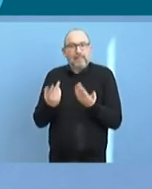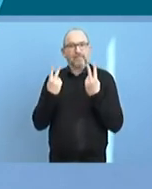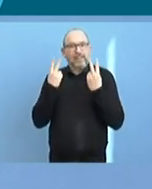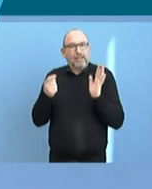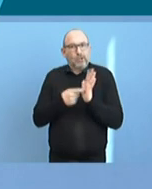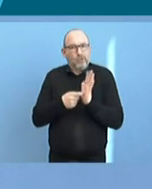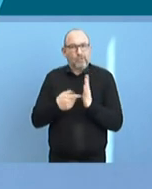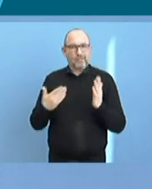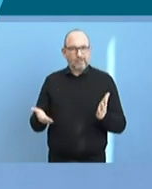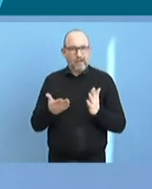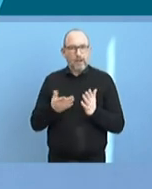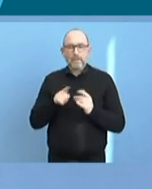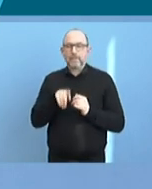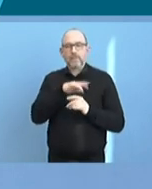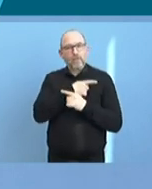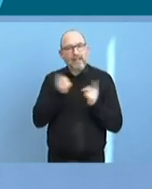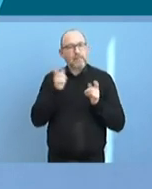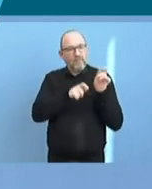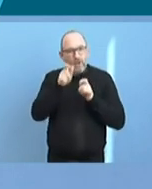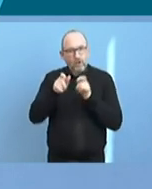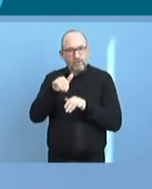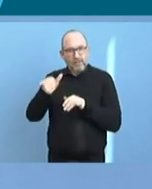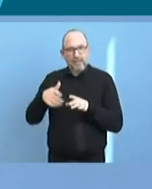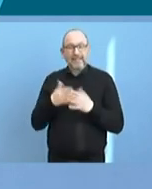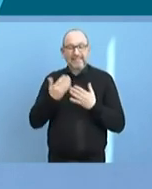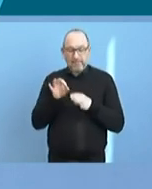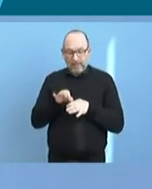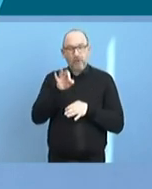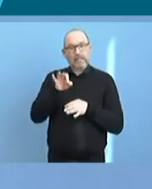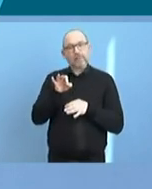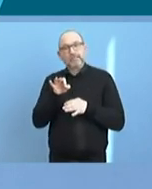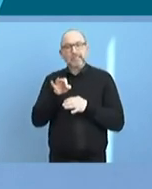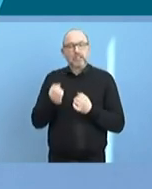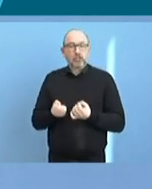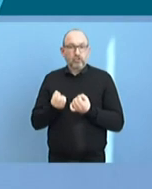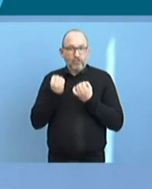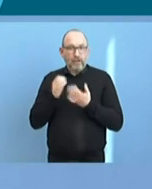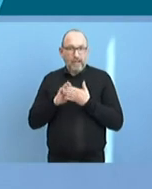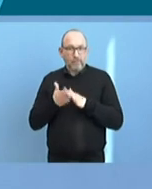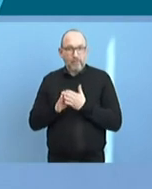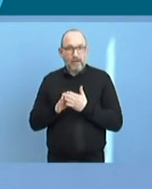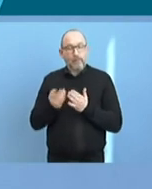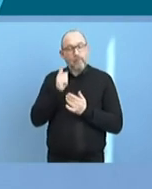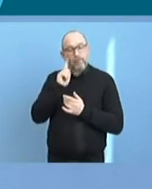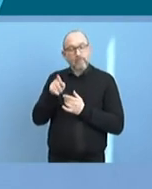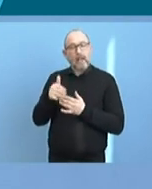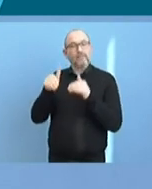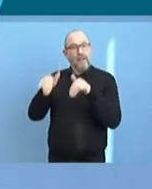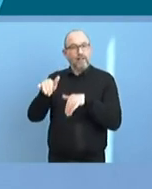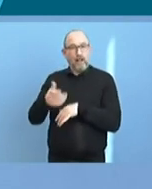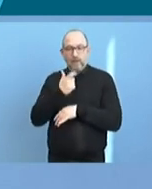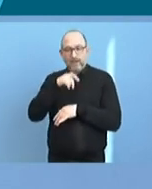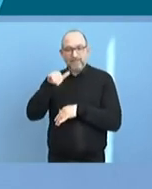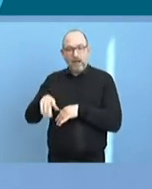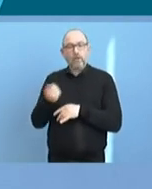gelten für die lokale Bevölkerung. Da sind Ausnahmen sehr schwierig. Aber diese Fälle sehen wir, die nehmen wir sehr ernst, rufen alle